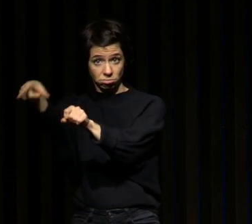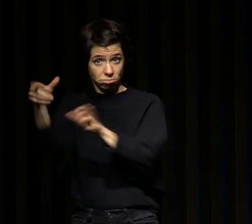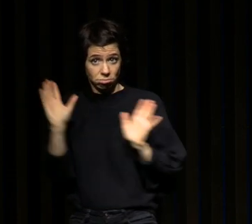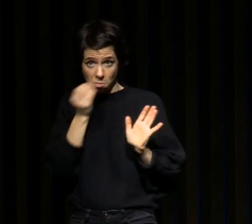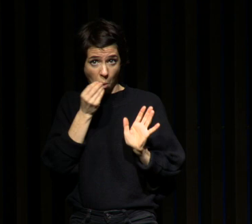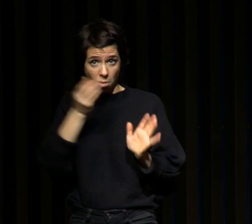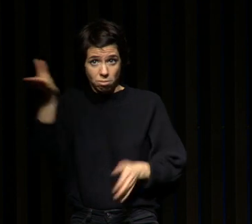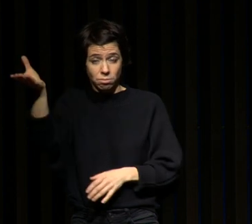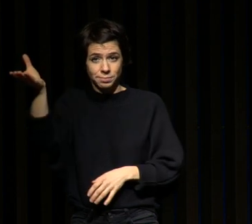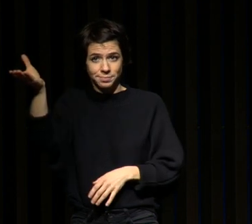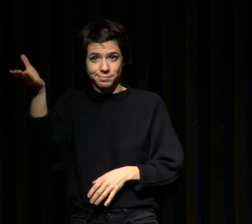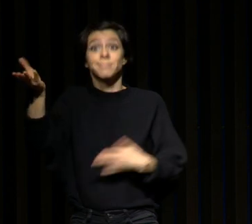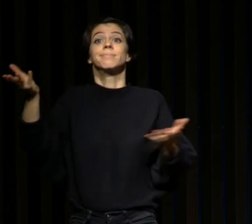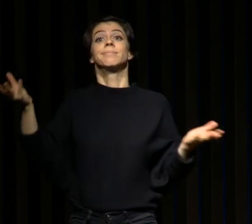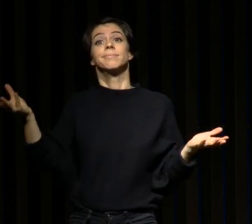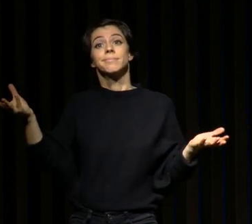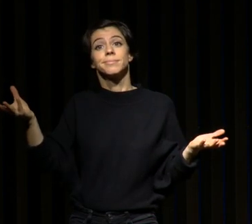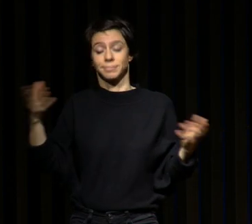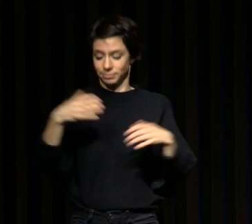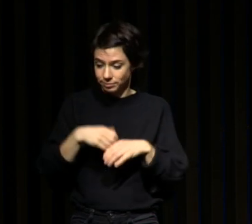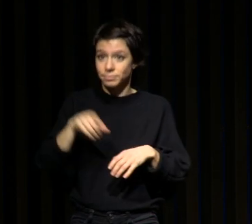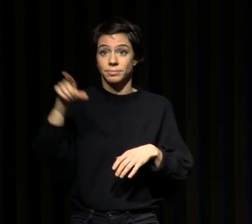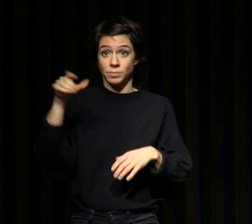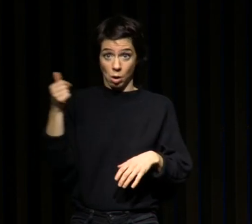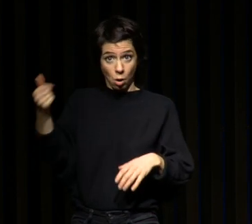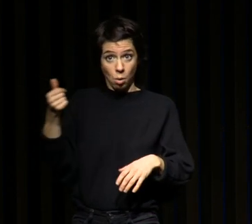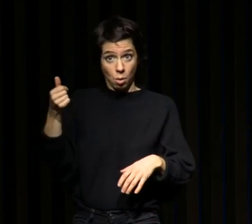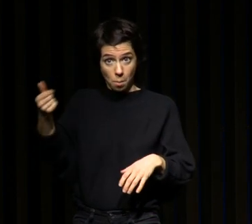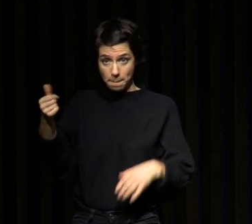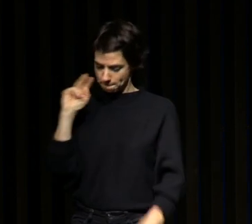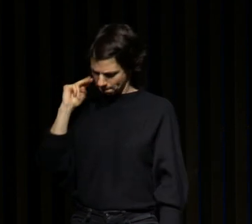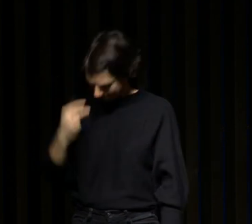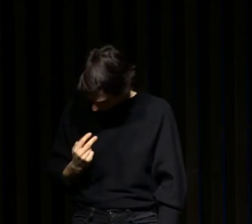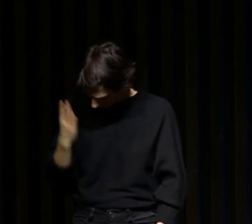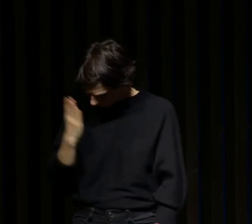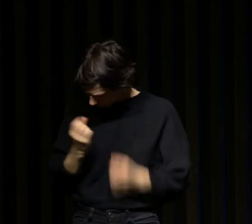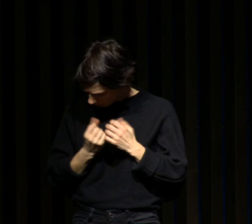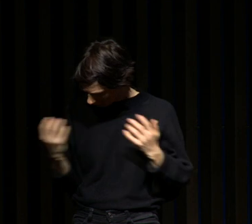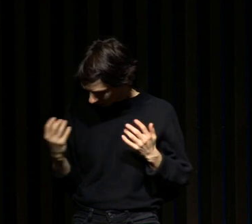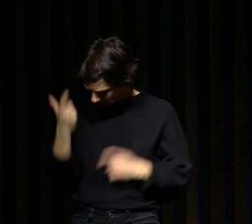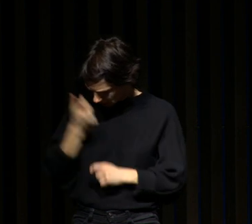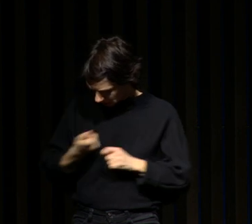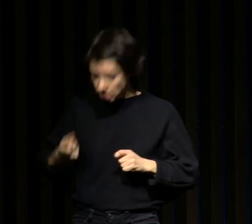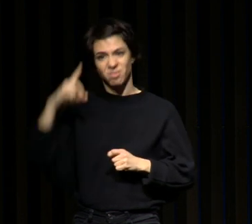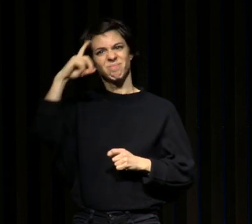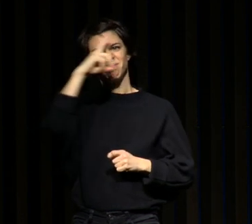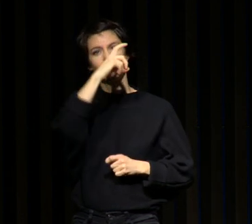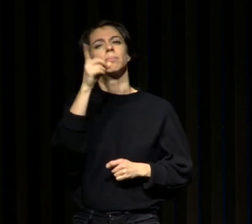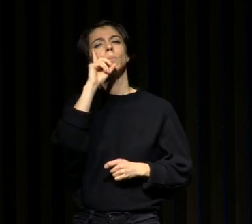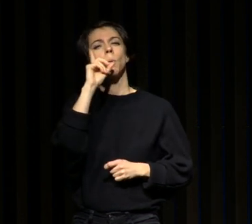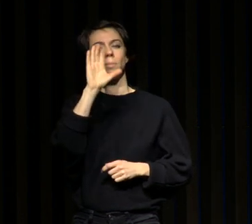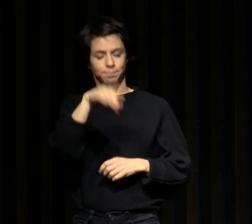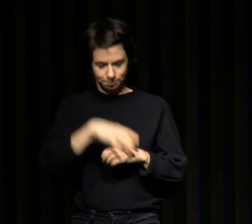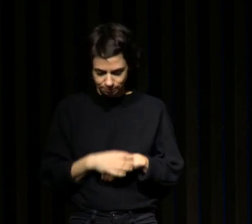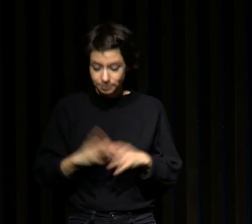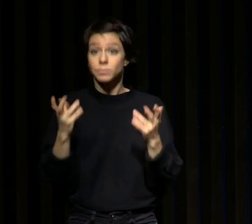qu'on n'arrive pas facilement à déterminer ces besoins de sommeil et bien en fait si vous regardez un peu comment les gens vivent en gros